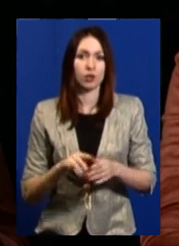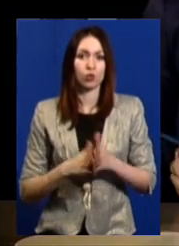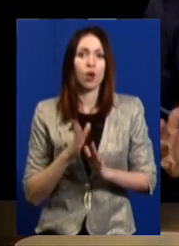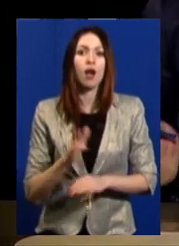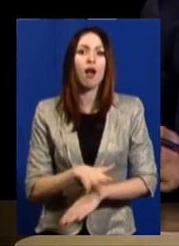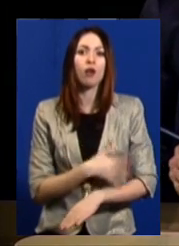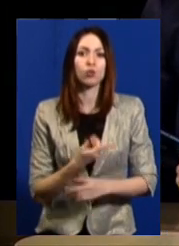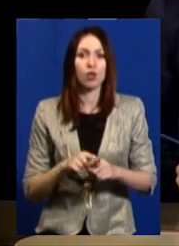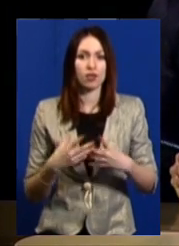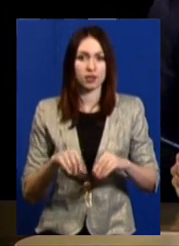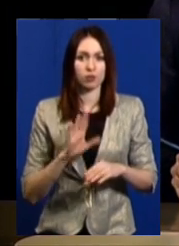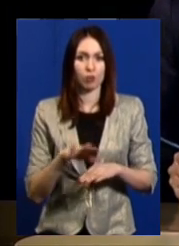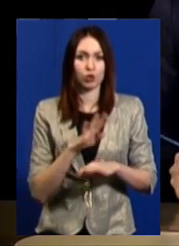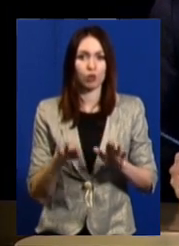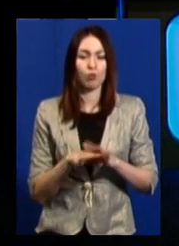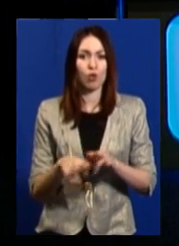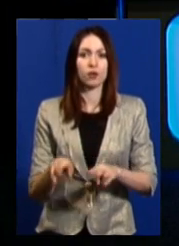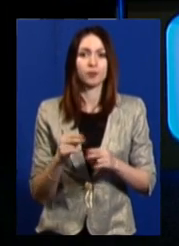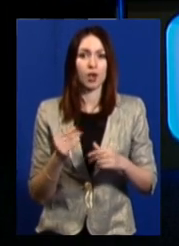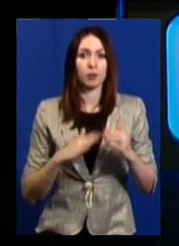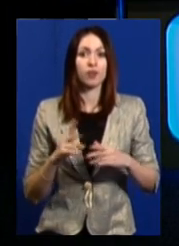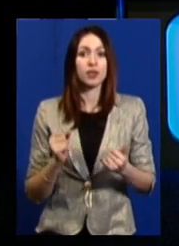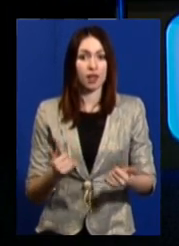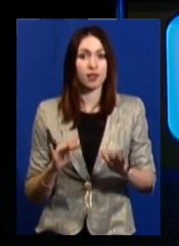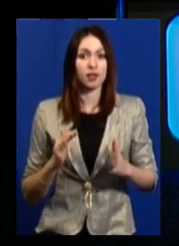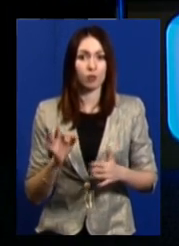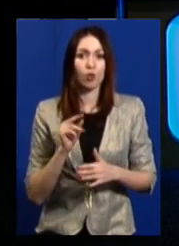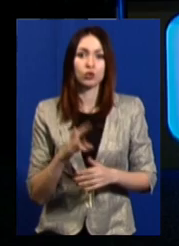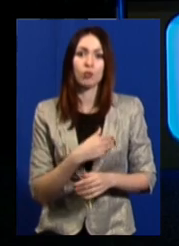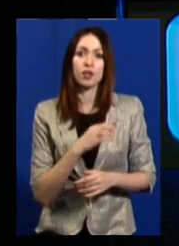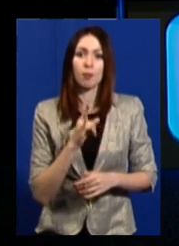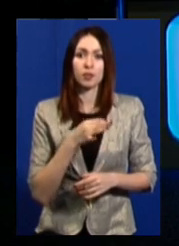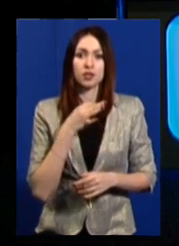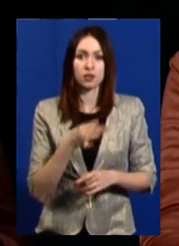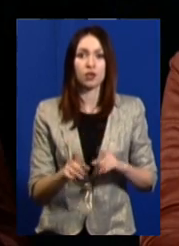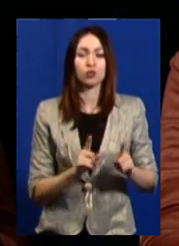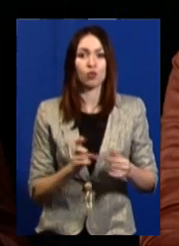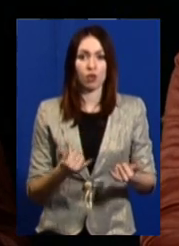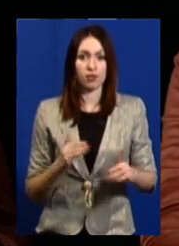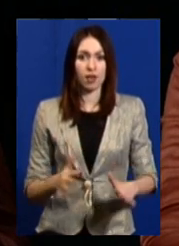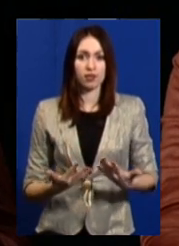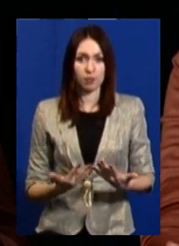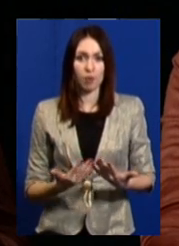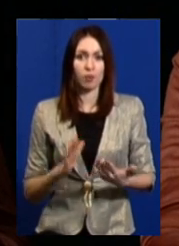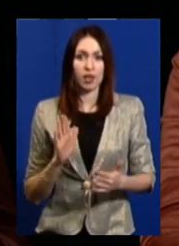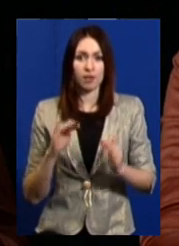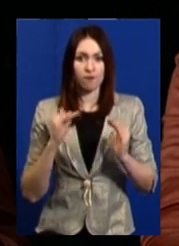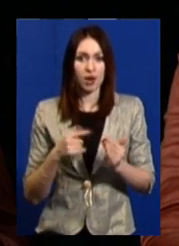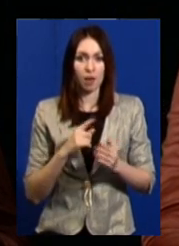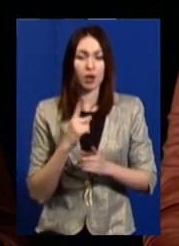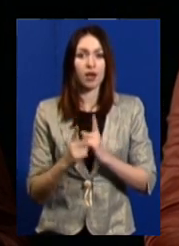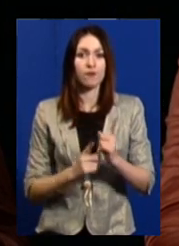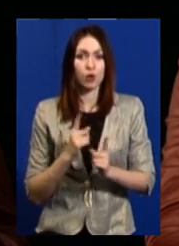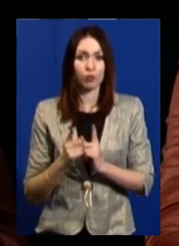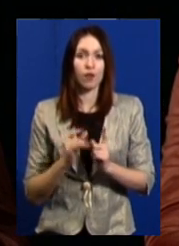довго ця родина буде під наглядом фахівця? Але на даний час, про що хотілося б сказати, що на даний час в межах реформування